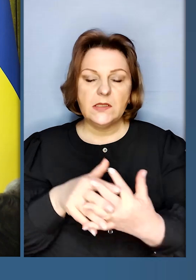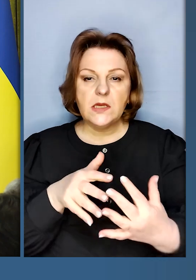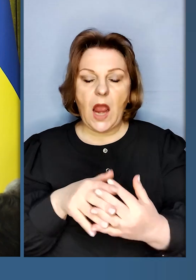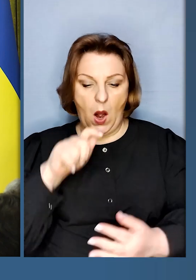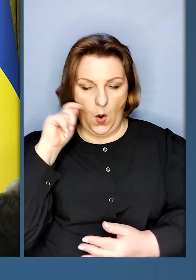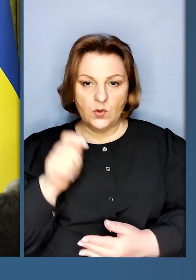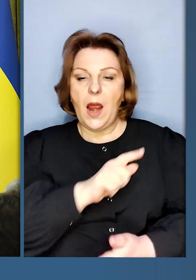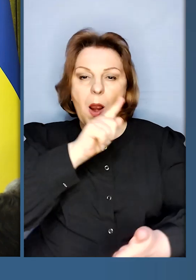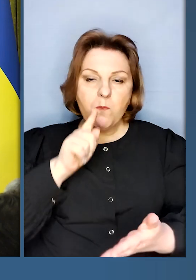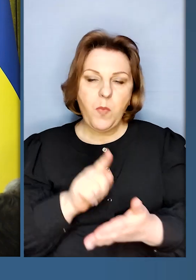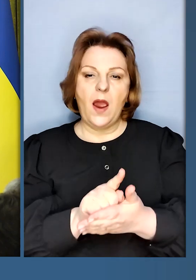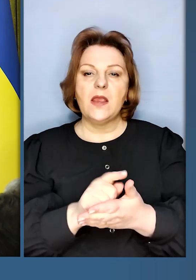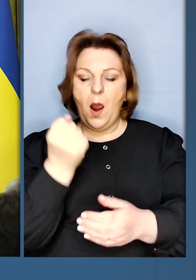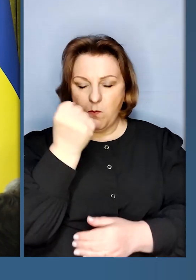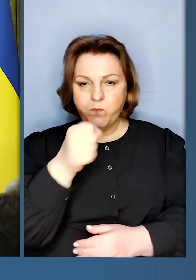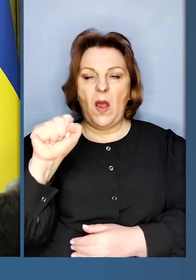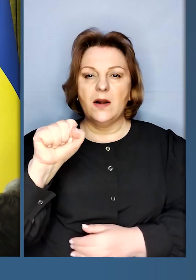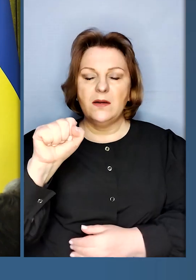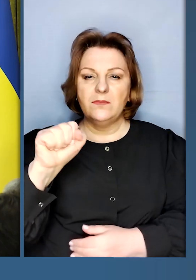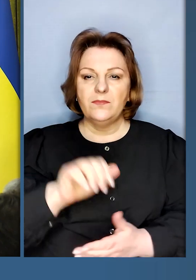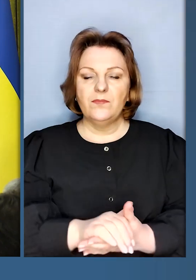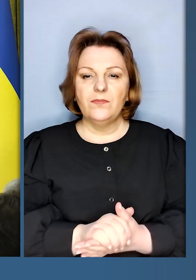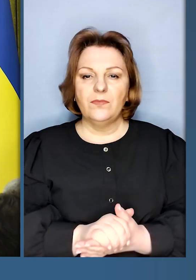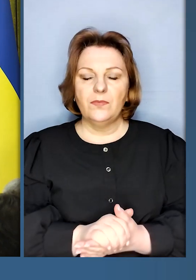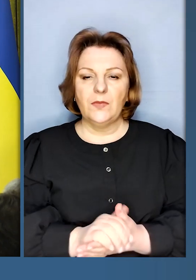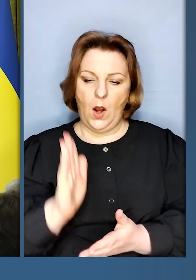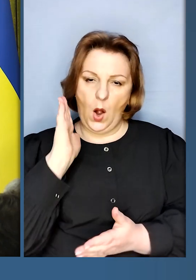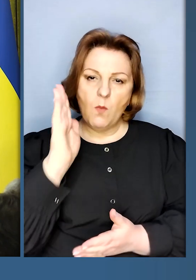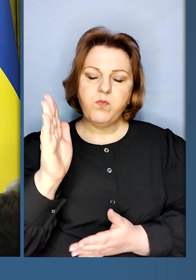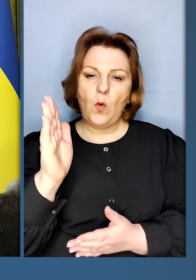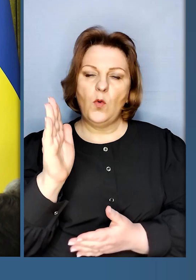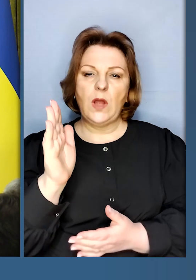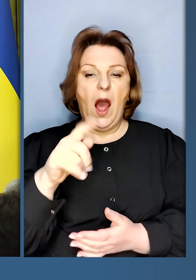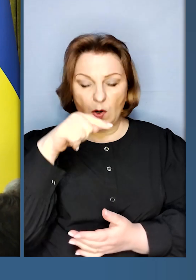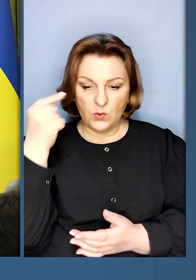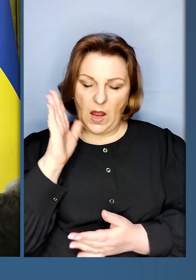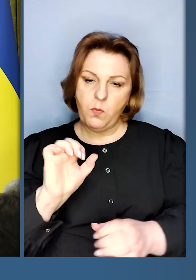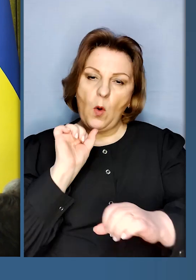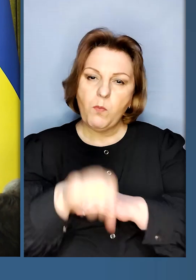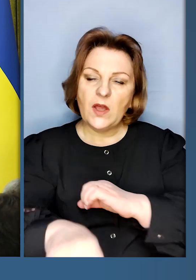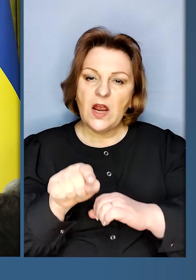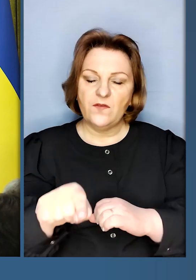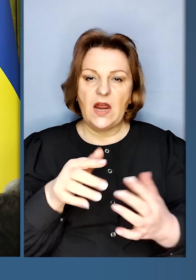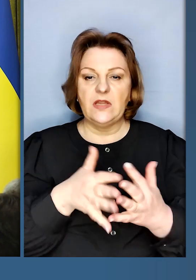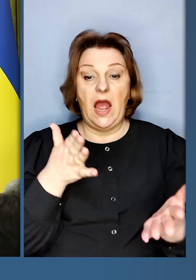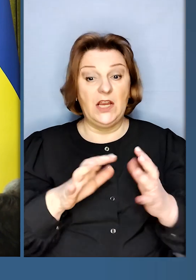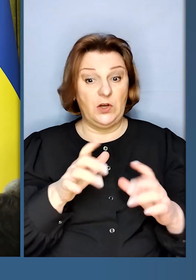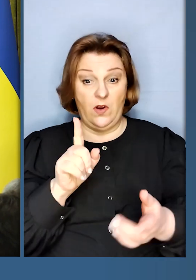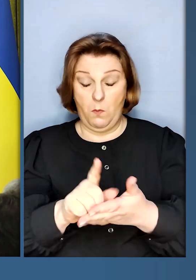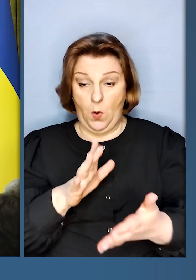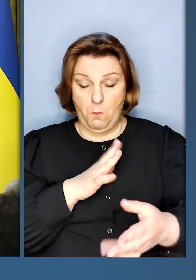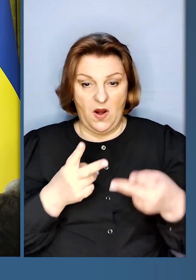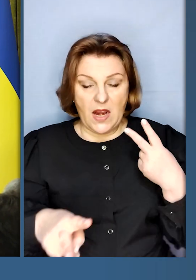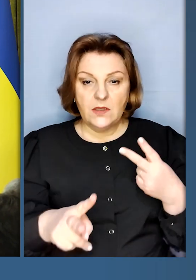цій війні, а Україна має бути переможена в цій війні, якщо світ має бути